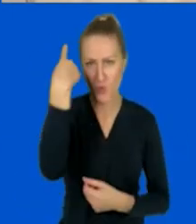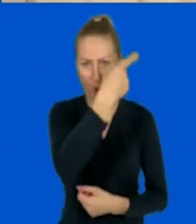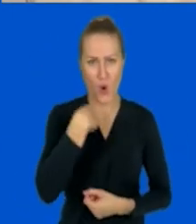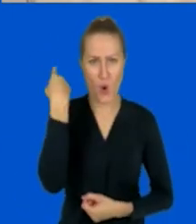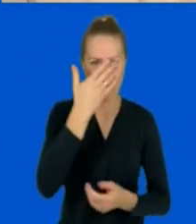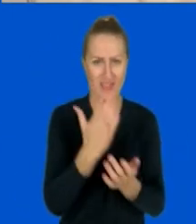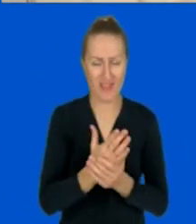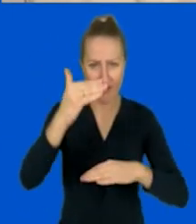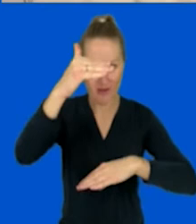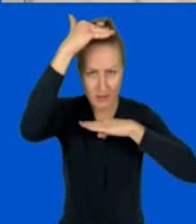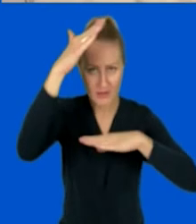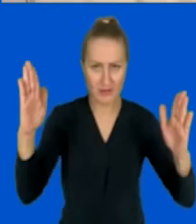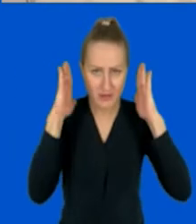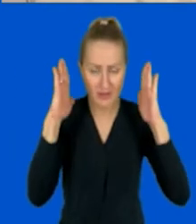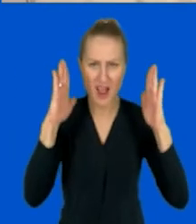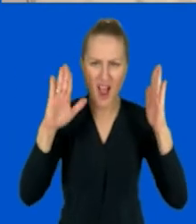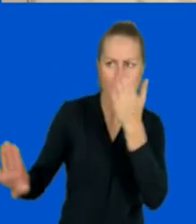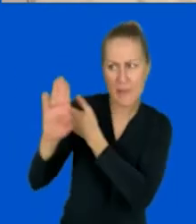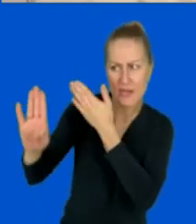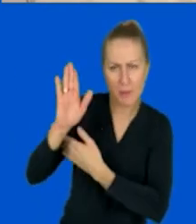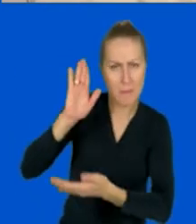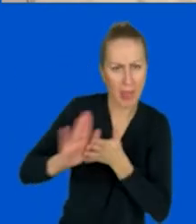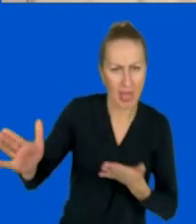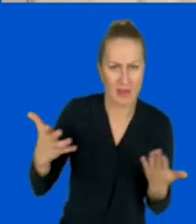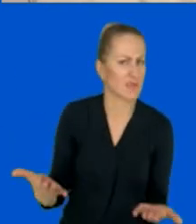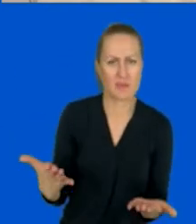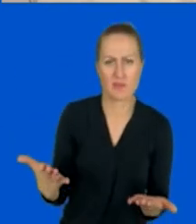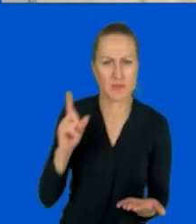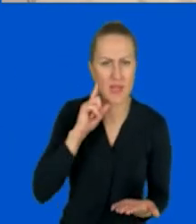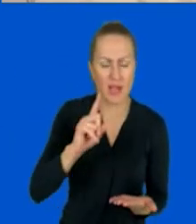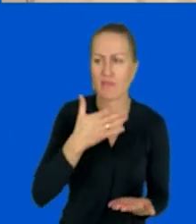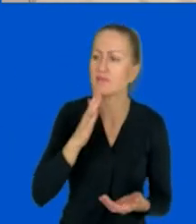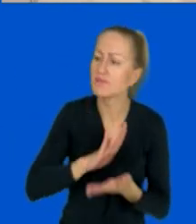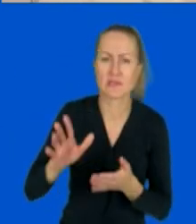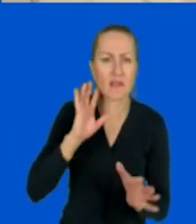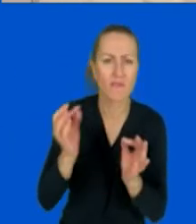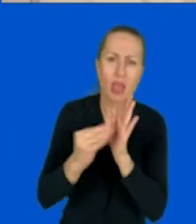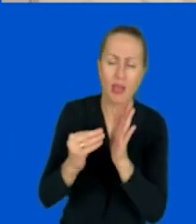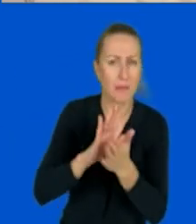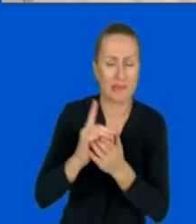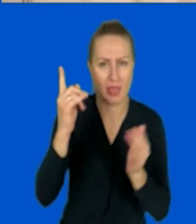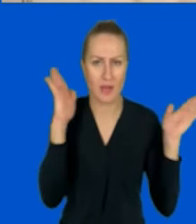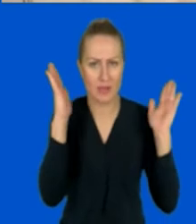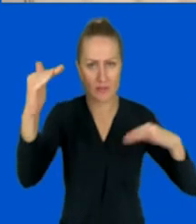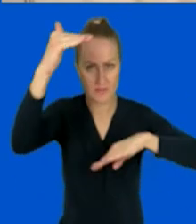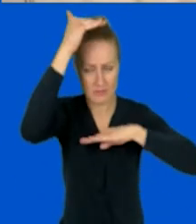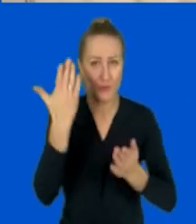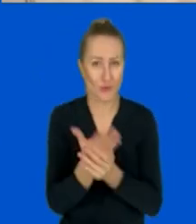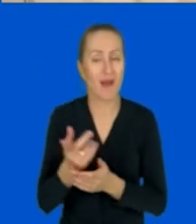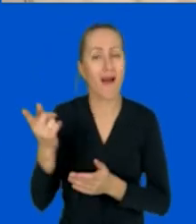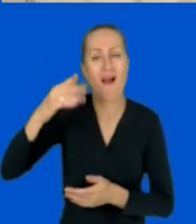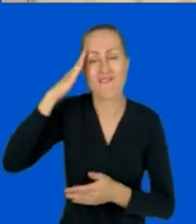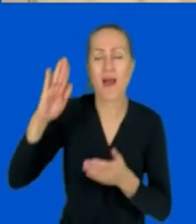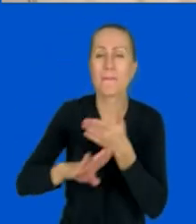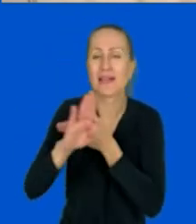ogóle nic z prezentacji żadnej ani żadnych slajdów. Oczywiście niektórzy prelegenci, niektóre występujące